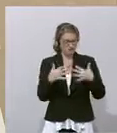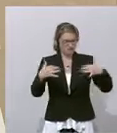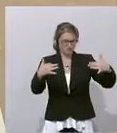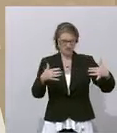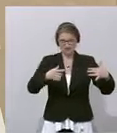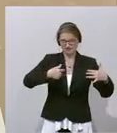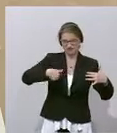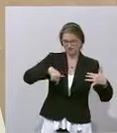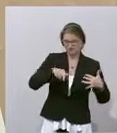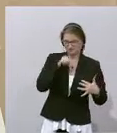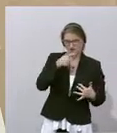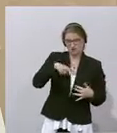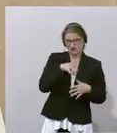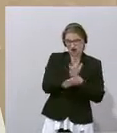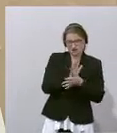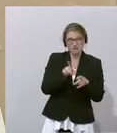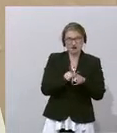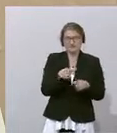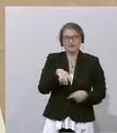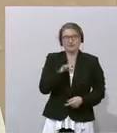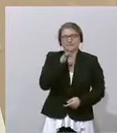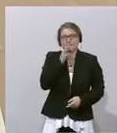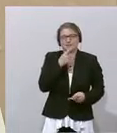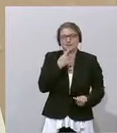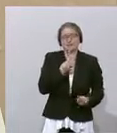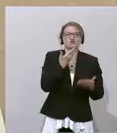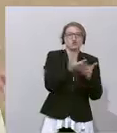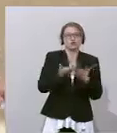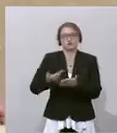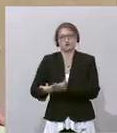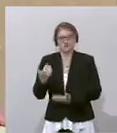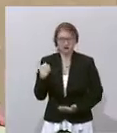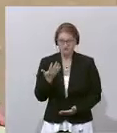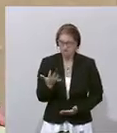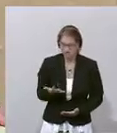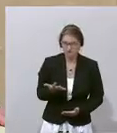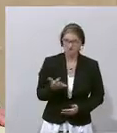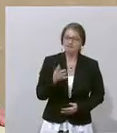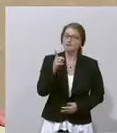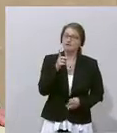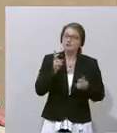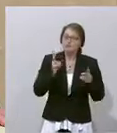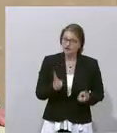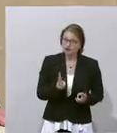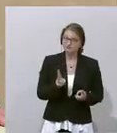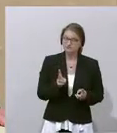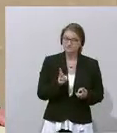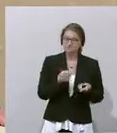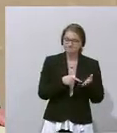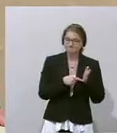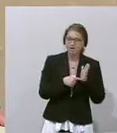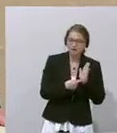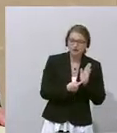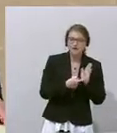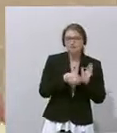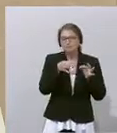noch können wir das, zu sagen, es war so und so. Aber wir können sagen, es deutet immer mehr in